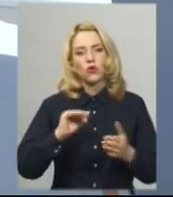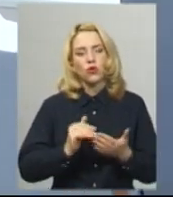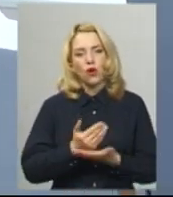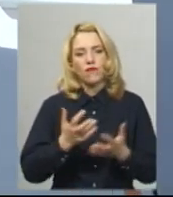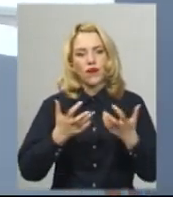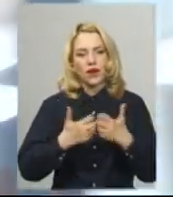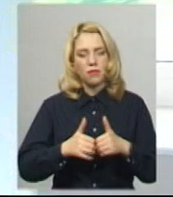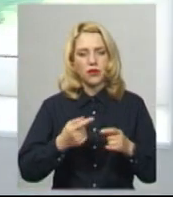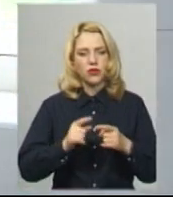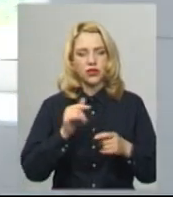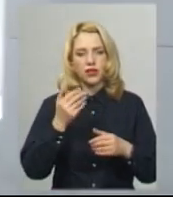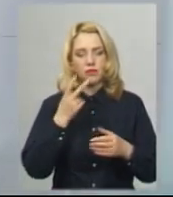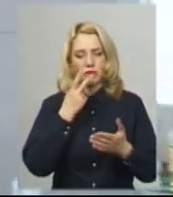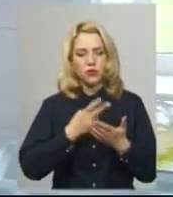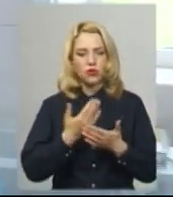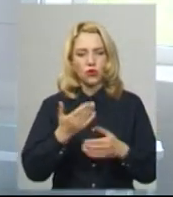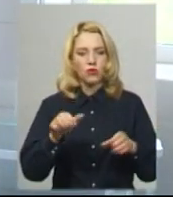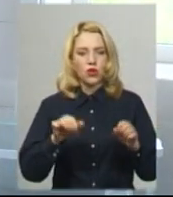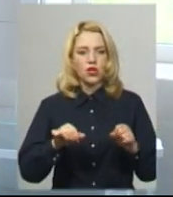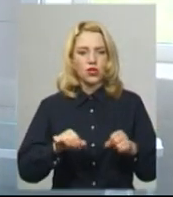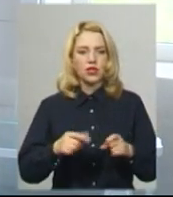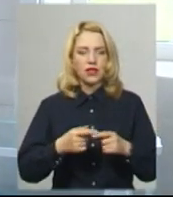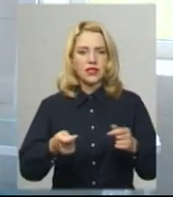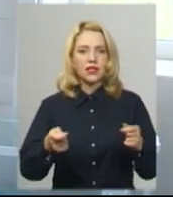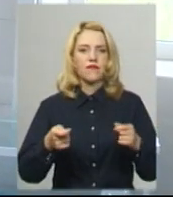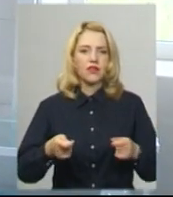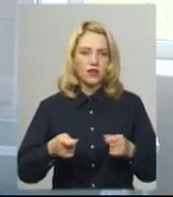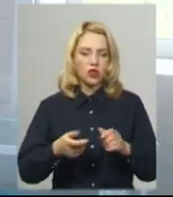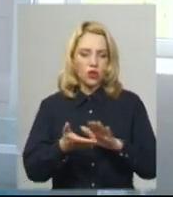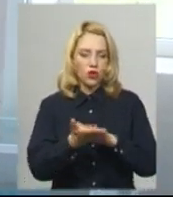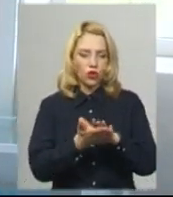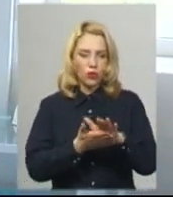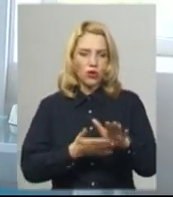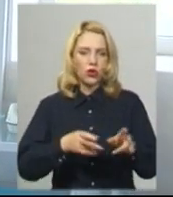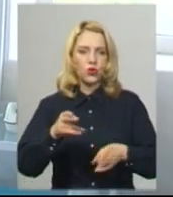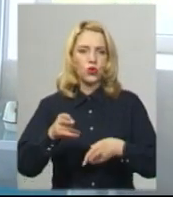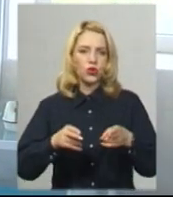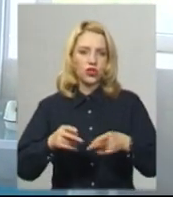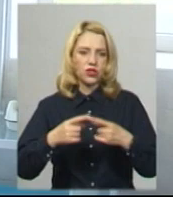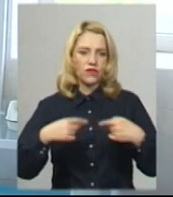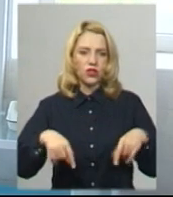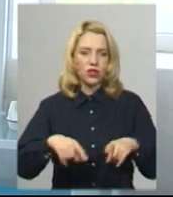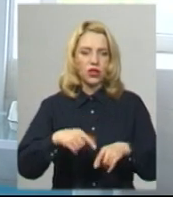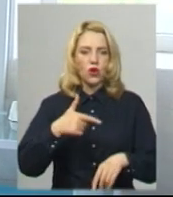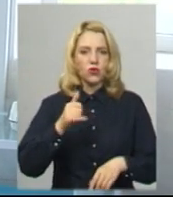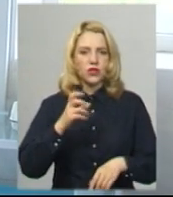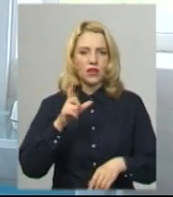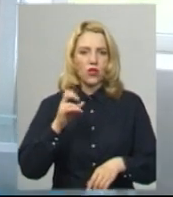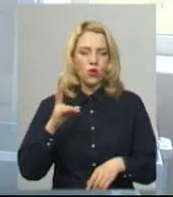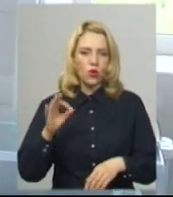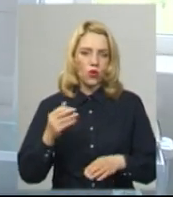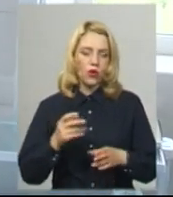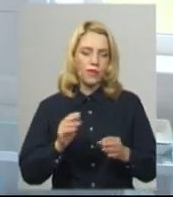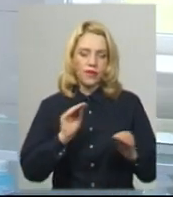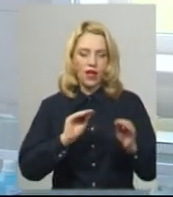«Ездогу» і демонструє його можливості завідуючий ортопедотравматологічним відділенням Хмельницької міської дитячої лікарні Сергій Гузенко. Каже, налаштувати